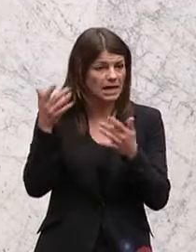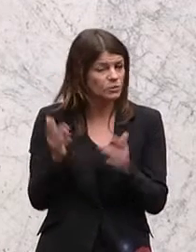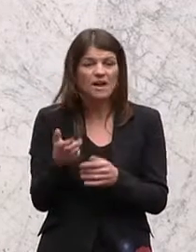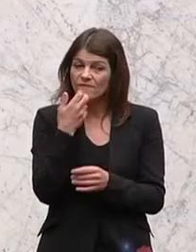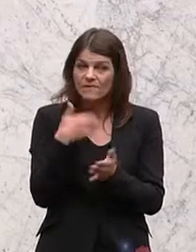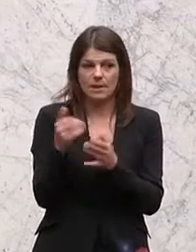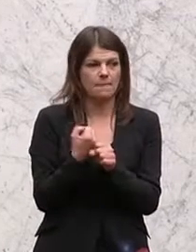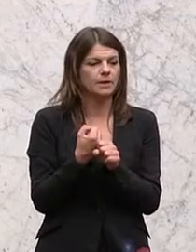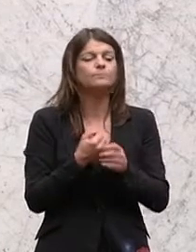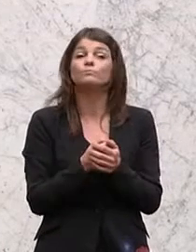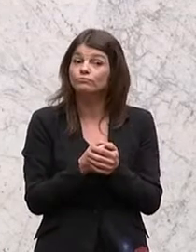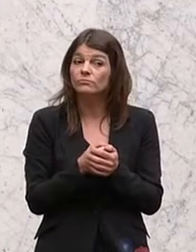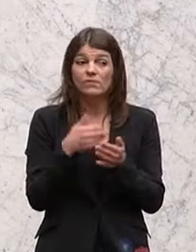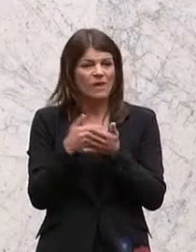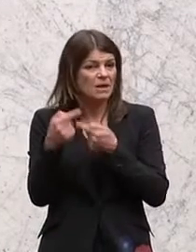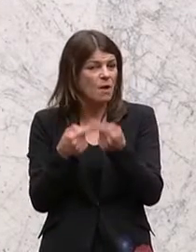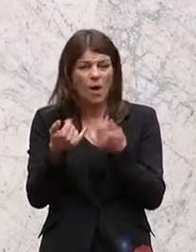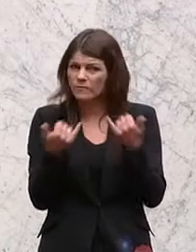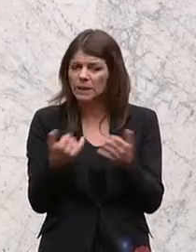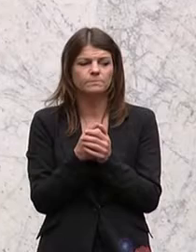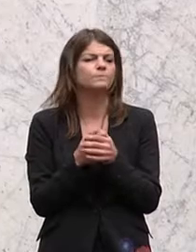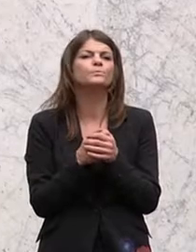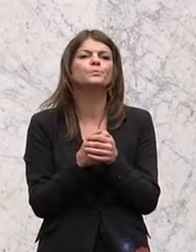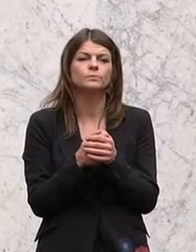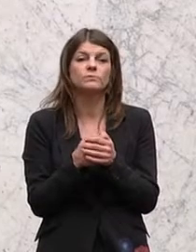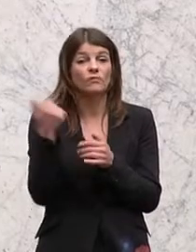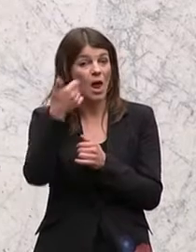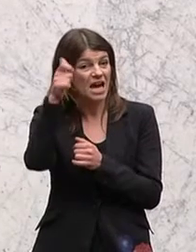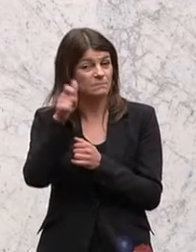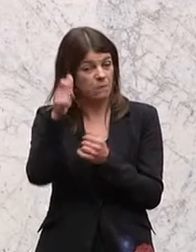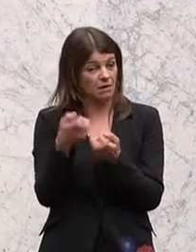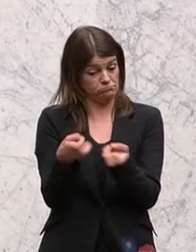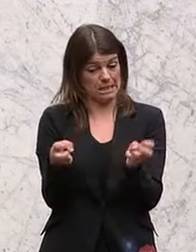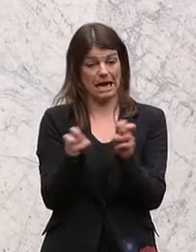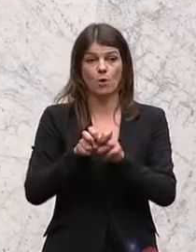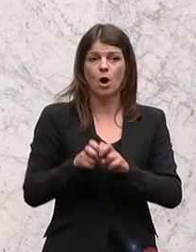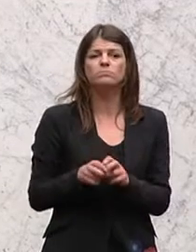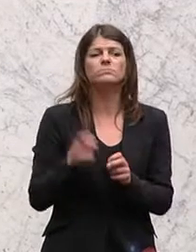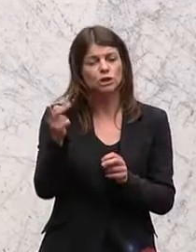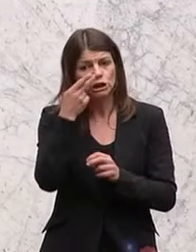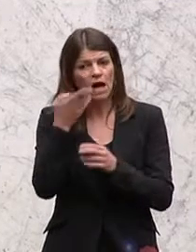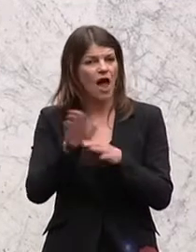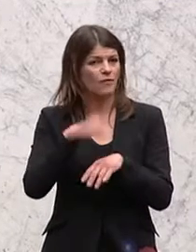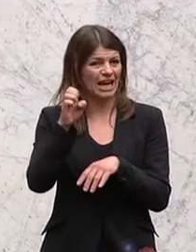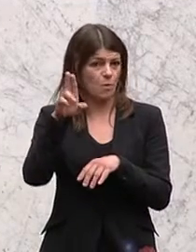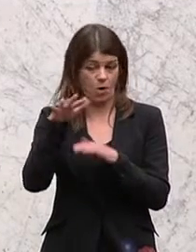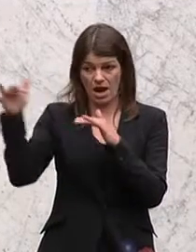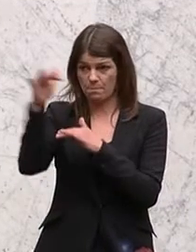Wege zu leiten. Die weitere Vorgangsweise wird eben von dem Expertengremium auf EU-Ebene unter